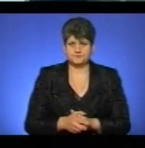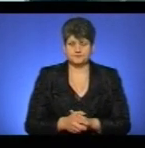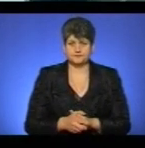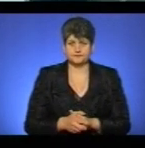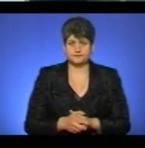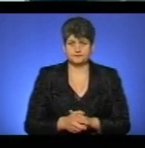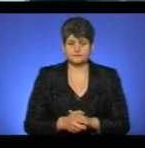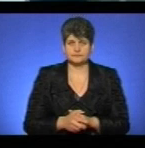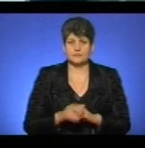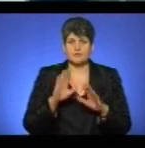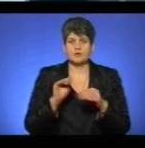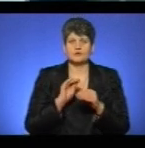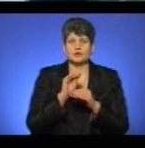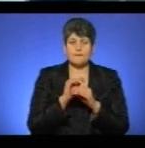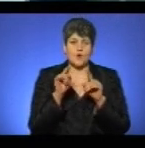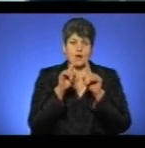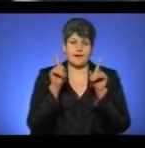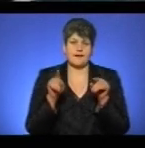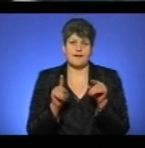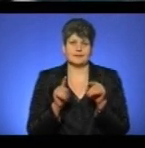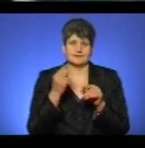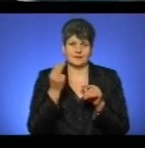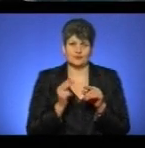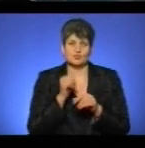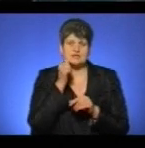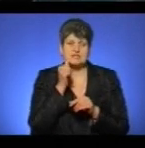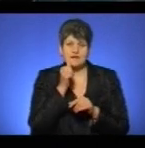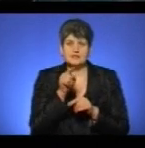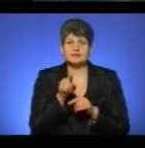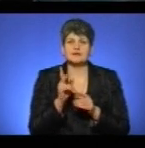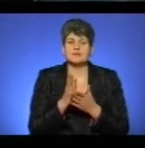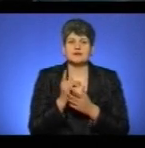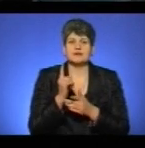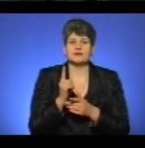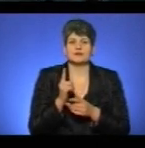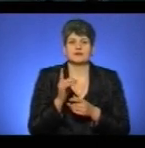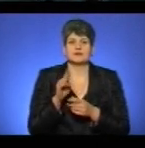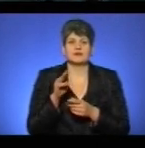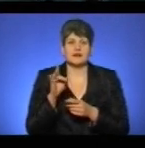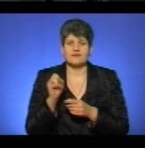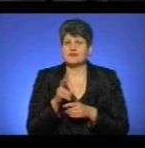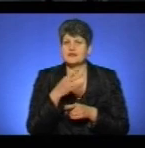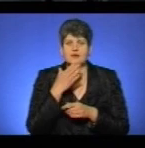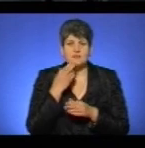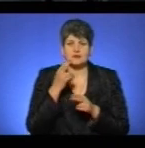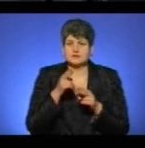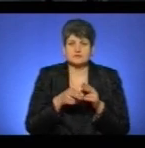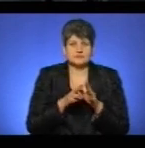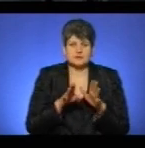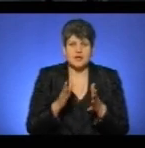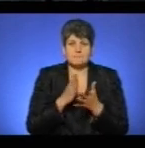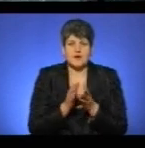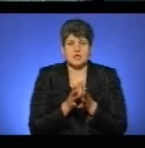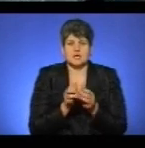Ми потім додамо картинку, але вже завтра. І там тільки один те. Він не має закриваючого, але він має